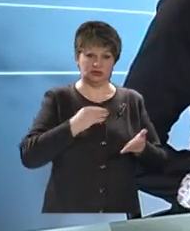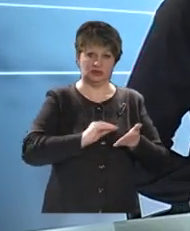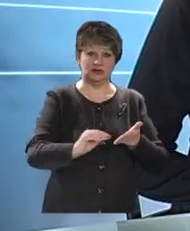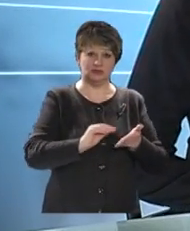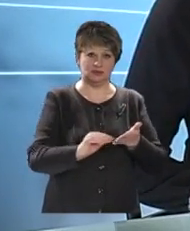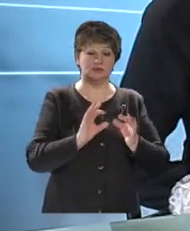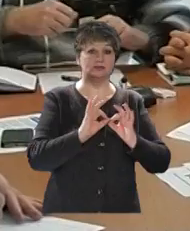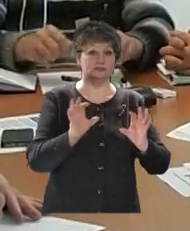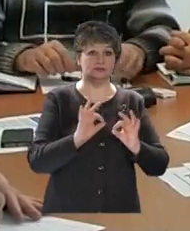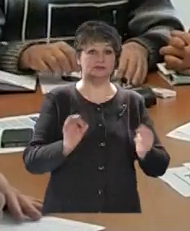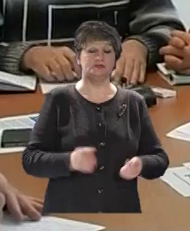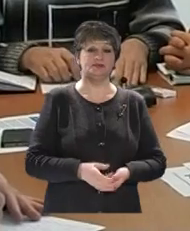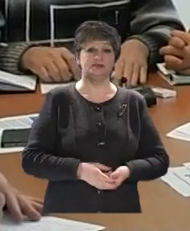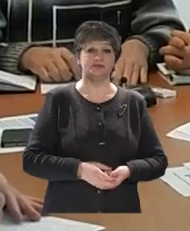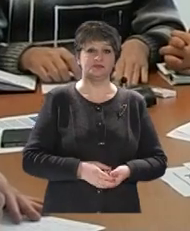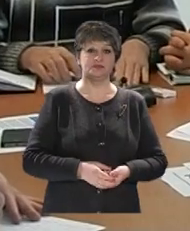продовжить тему.